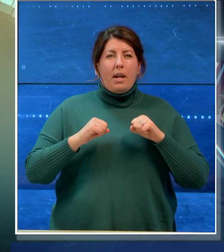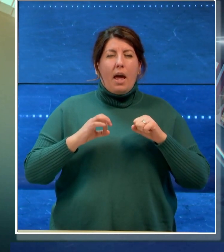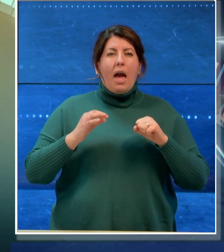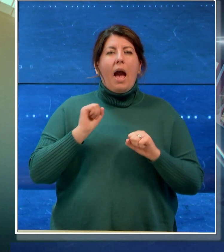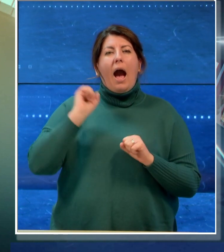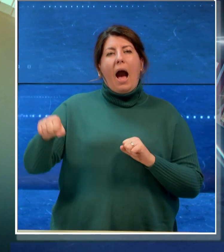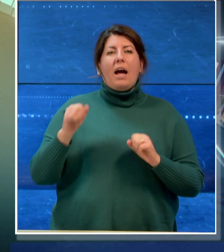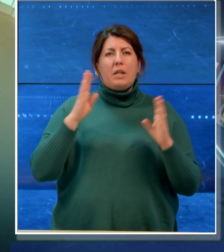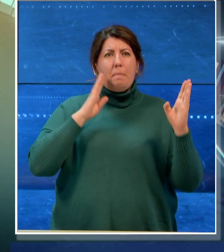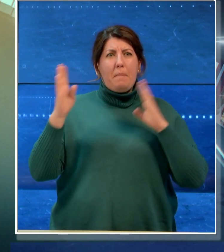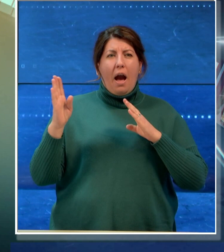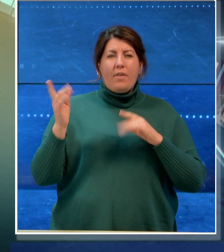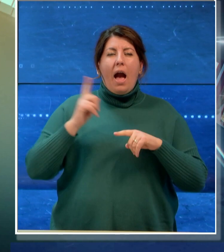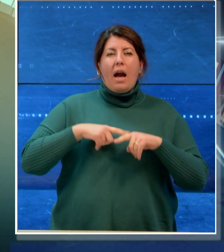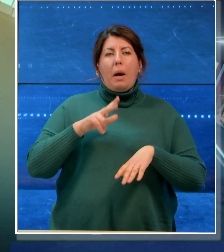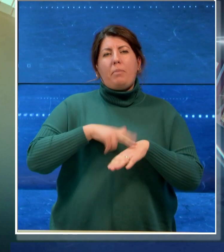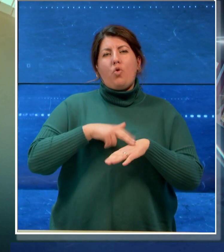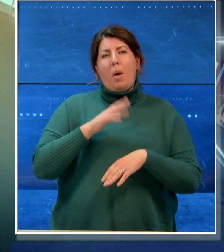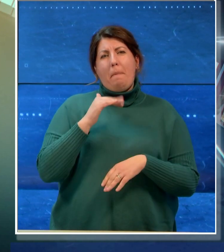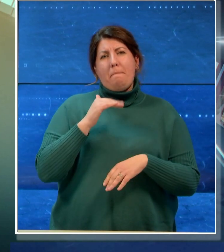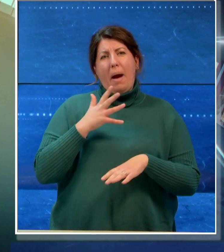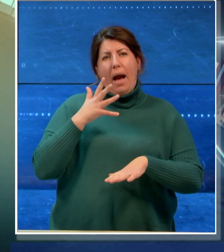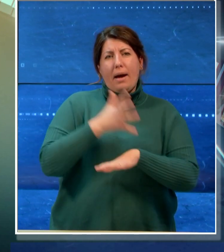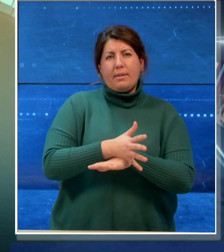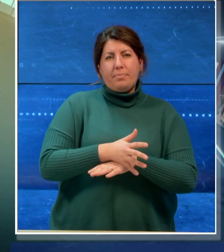antimafia e dalla procura di Bari